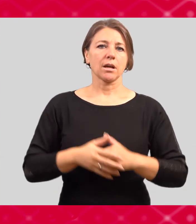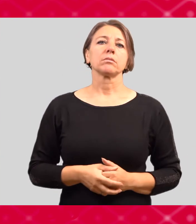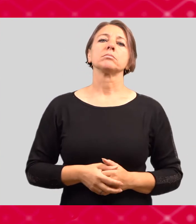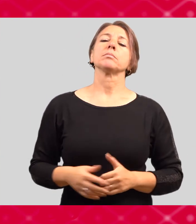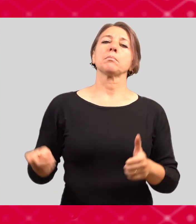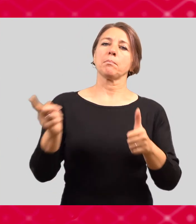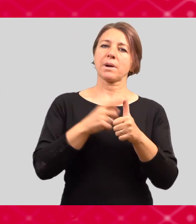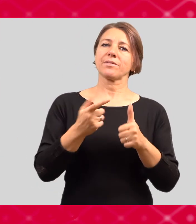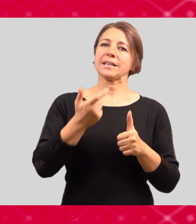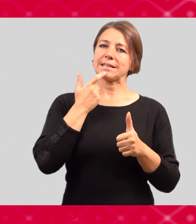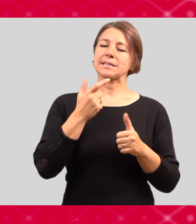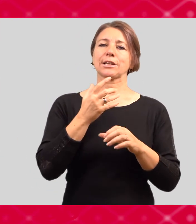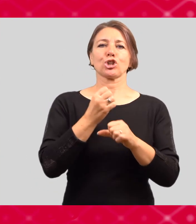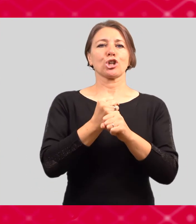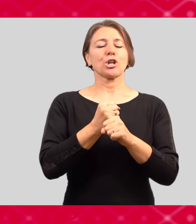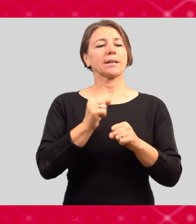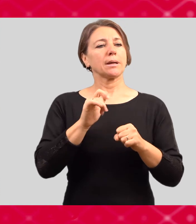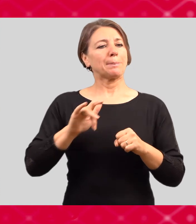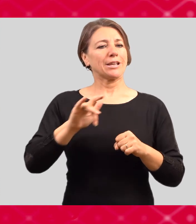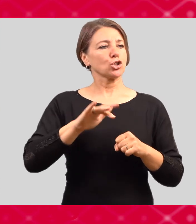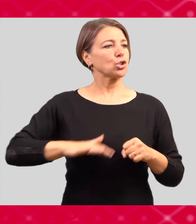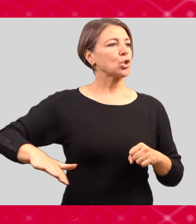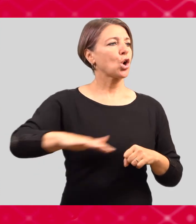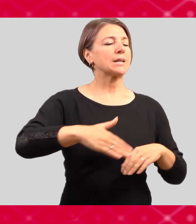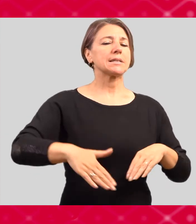Dále je potřeba sdělit, že Karlova Univerzita